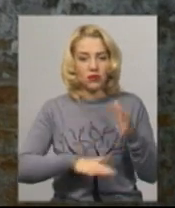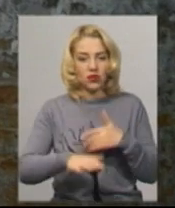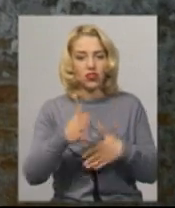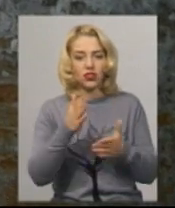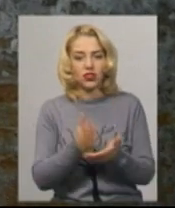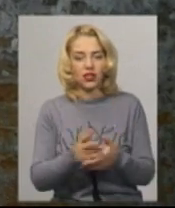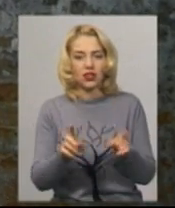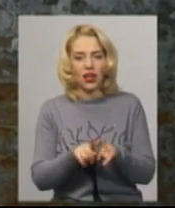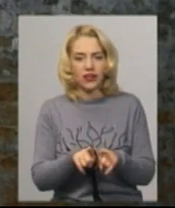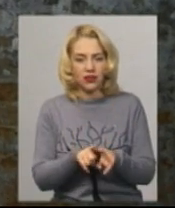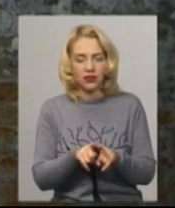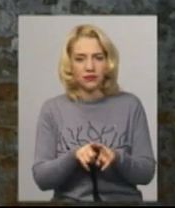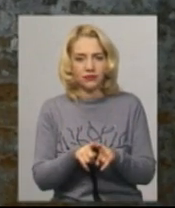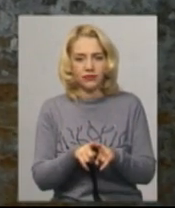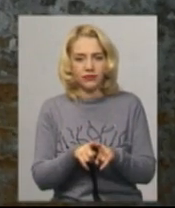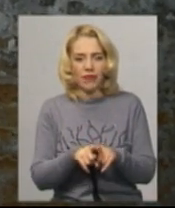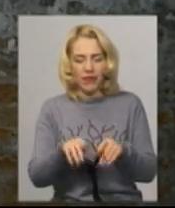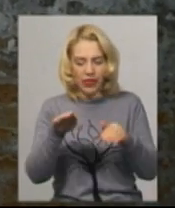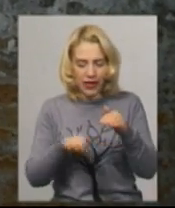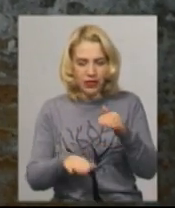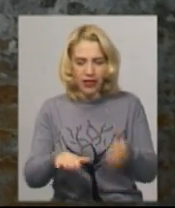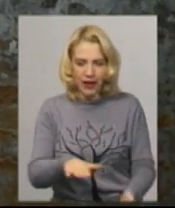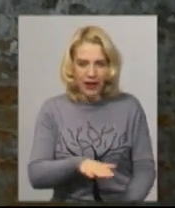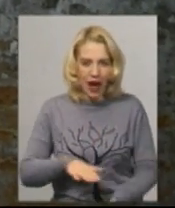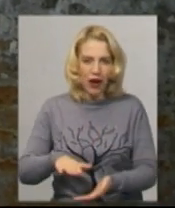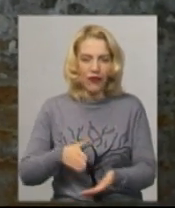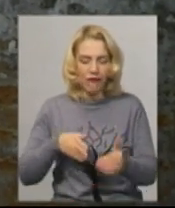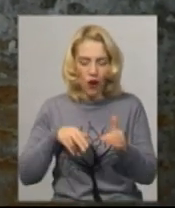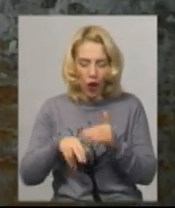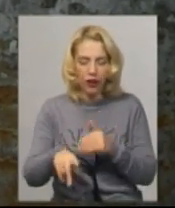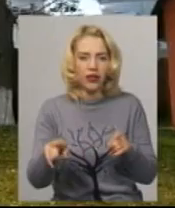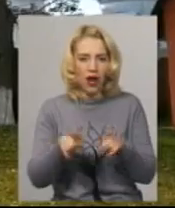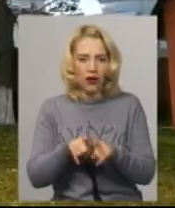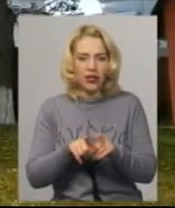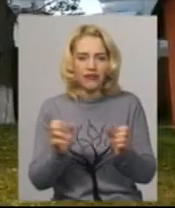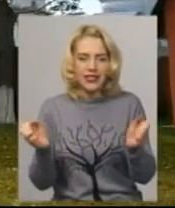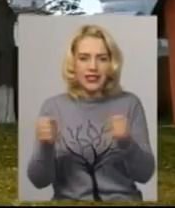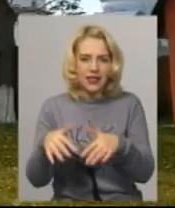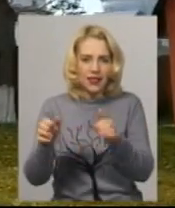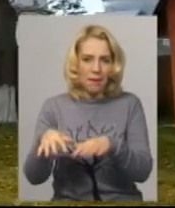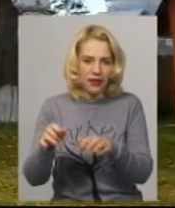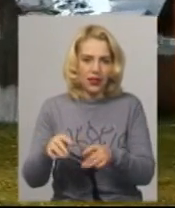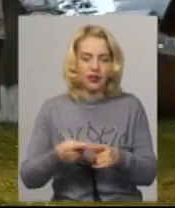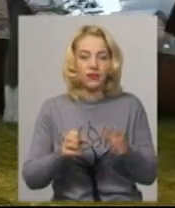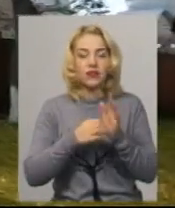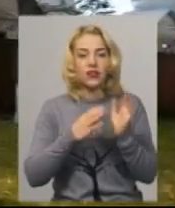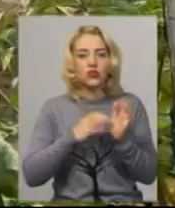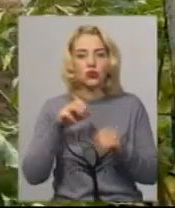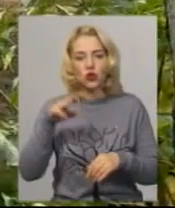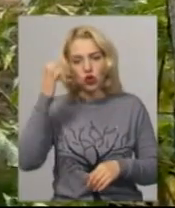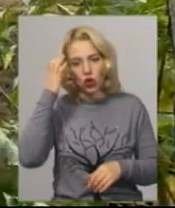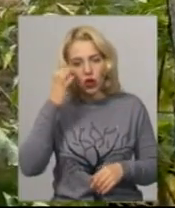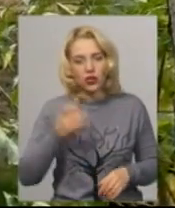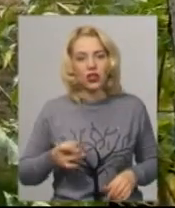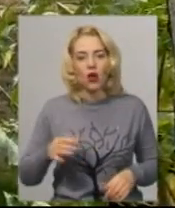нижнього ярусу ход, також він засипаний. У 19 столітті в Чорному острові у Заїжджих